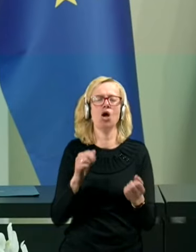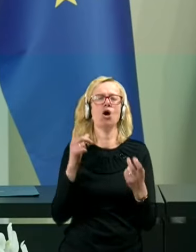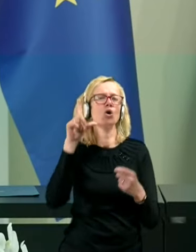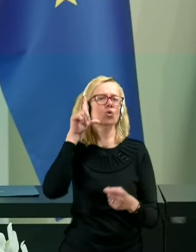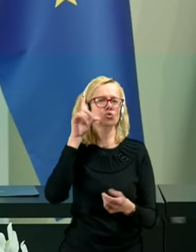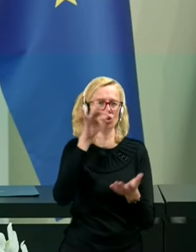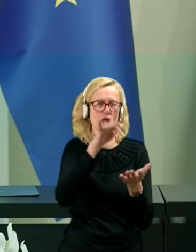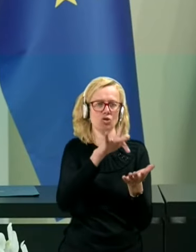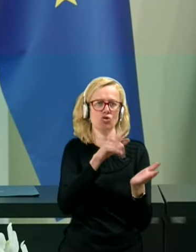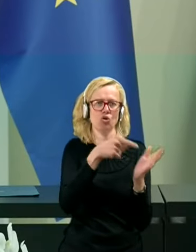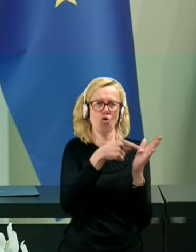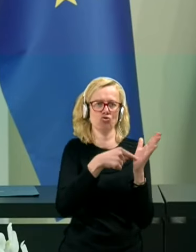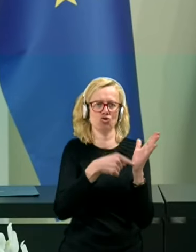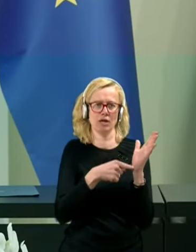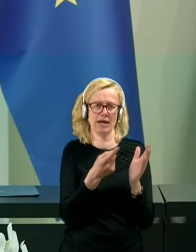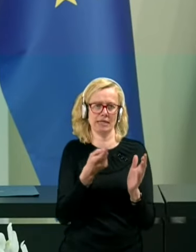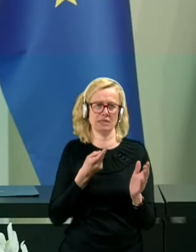pogodbe.